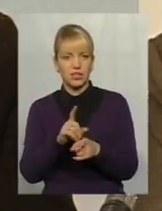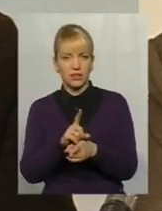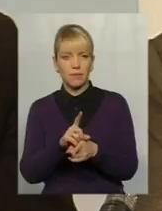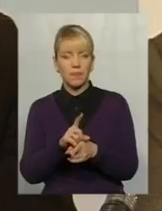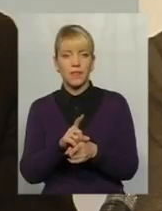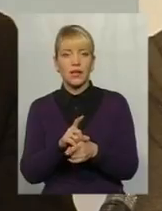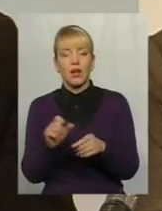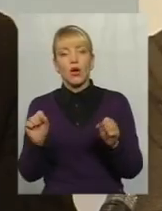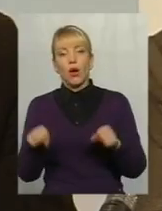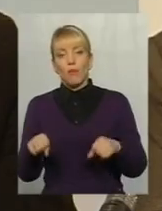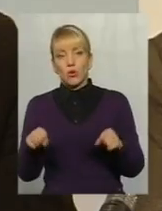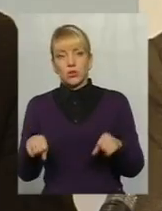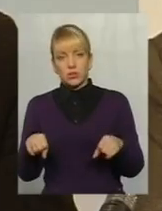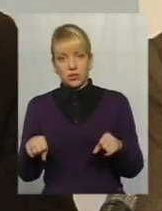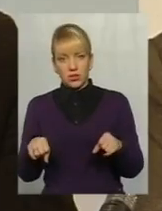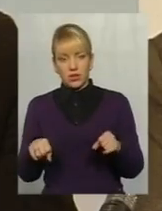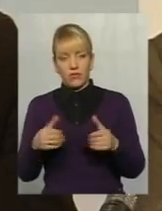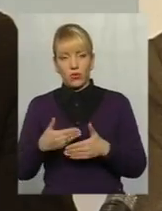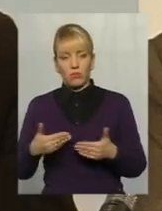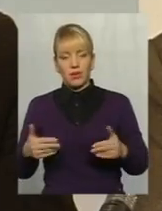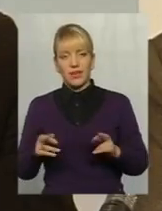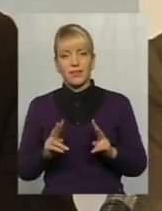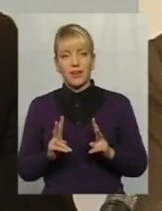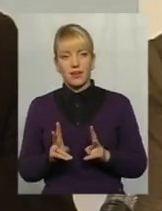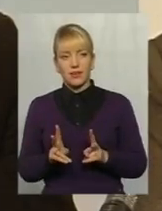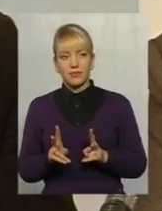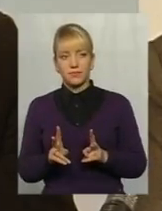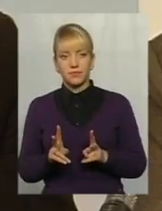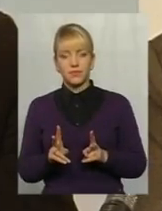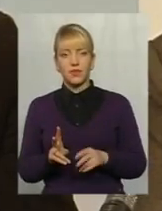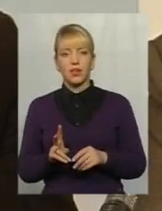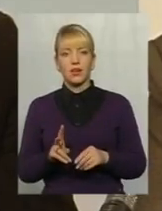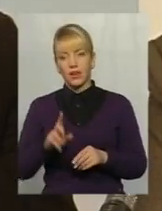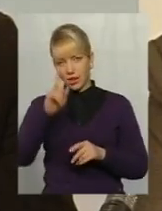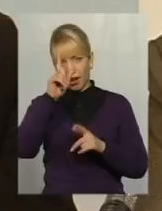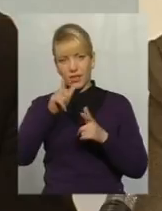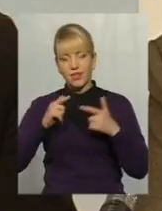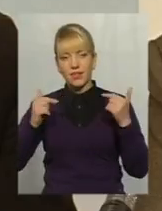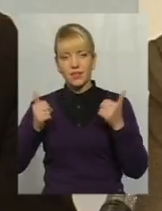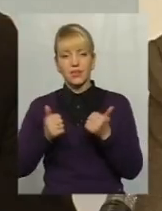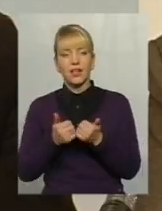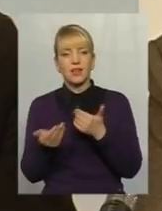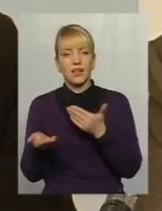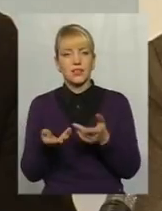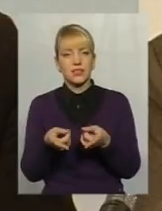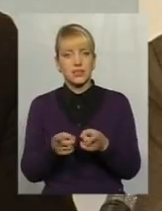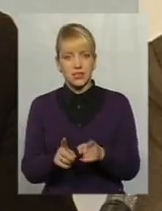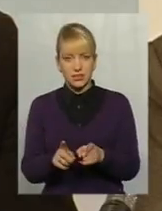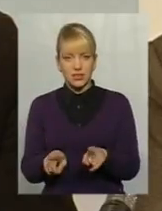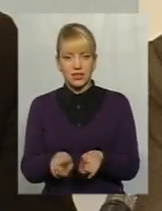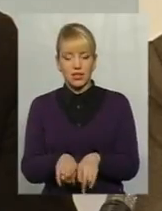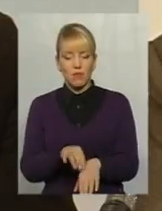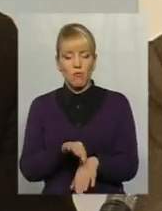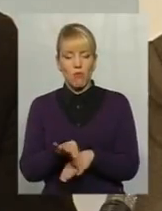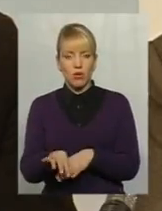Можливо, ми як країна, яка дійсно таким болісним